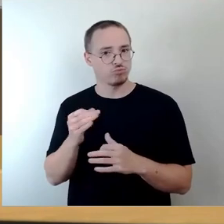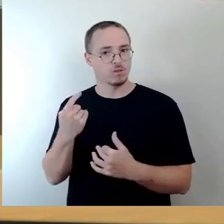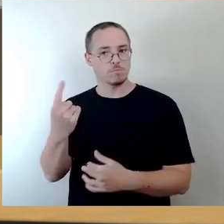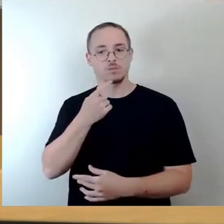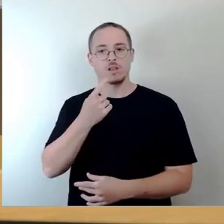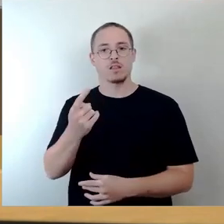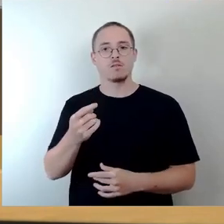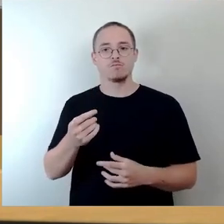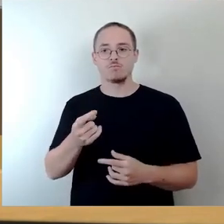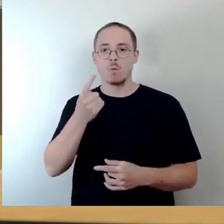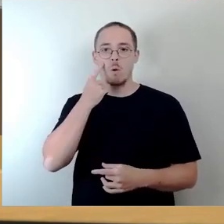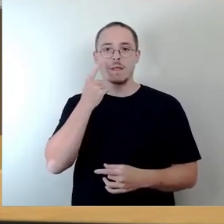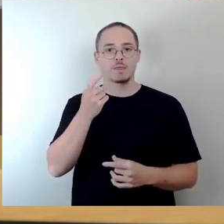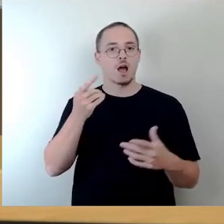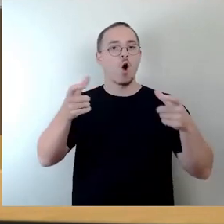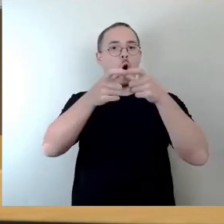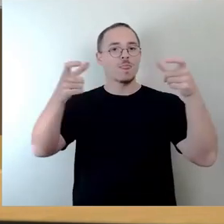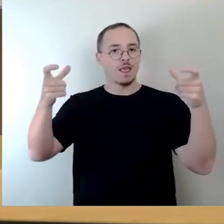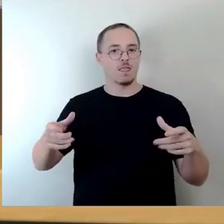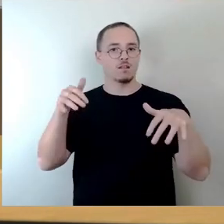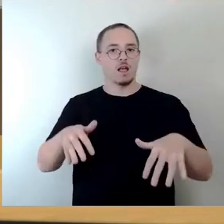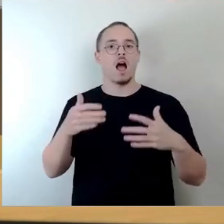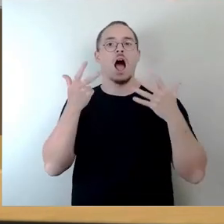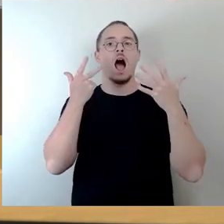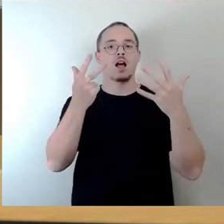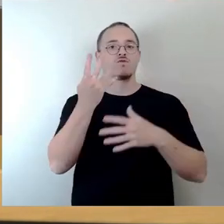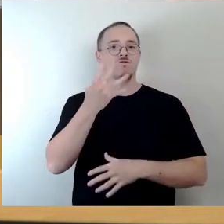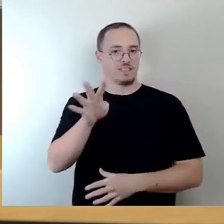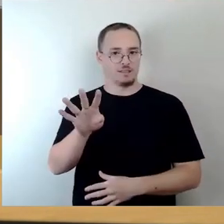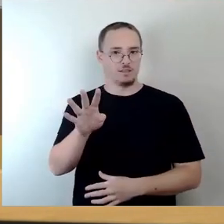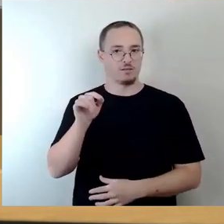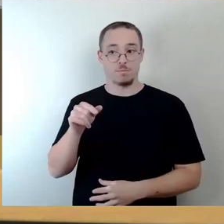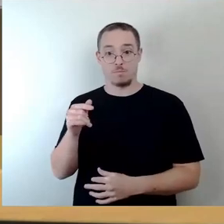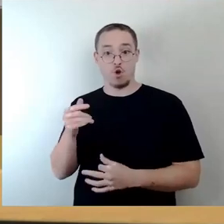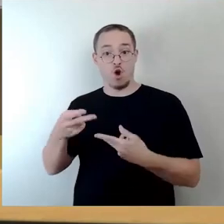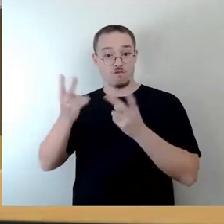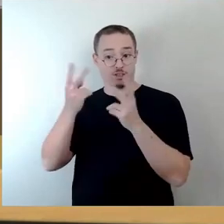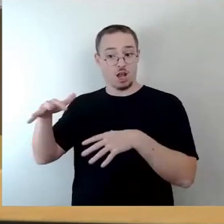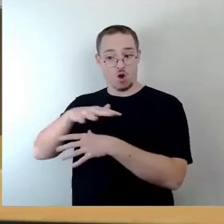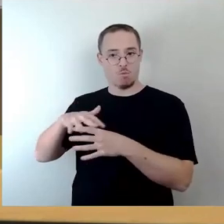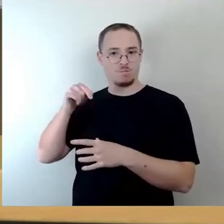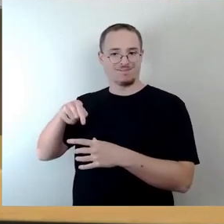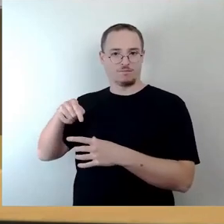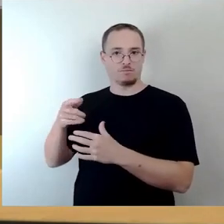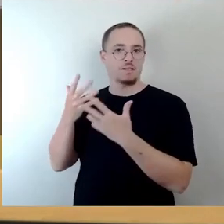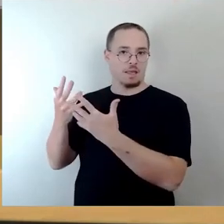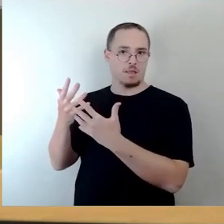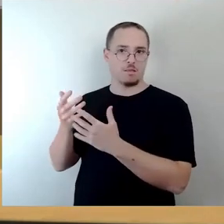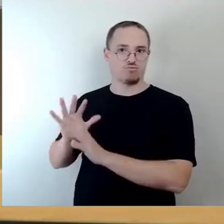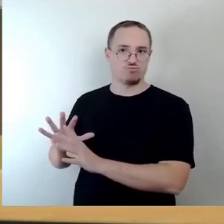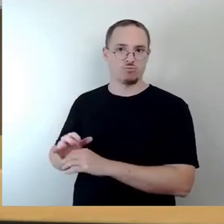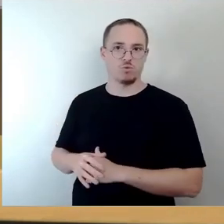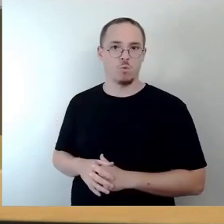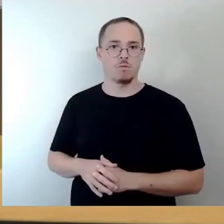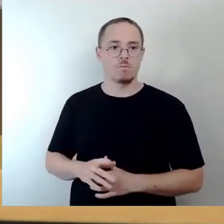Container, davon zehn im öffentlichen Raum. Die in privaten Räumen sind gar nicht berührt. Die im